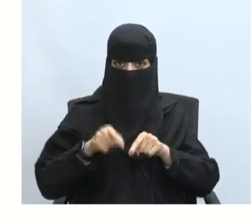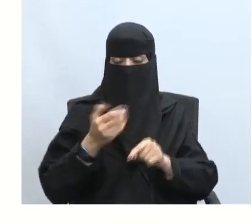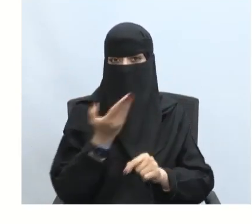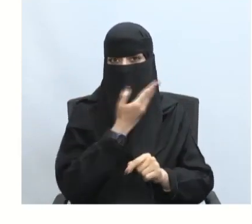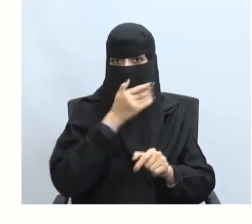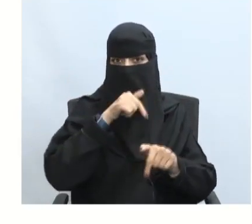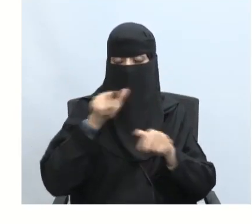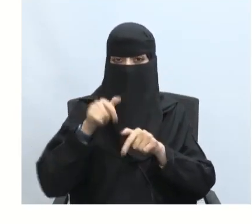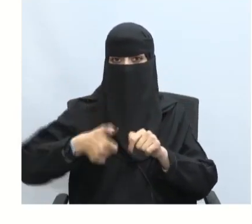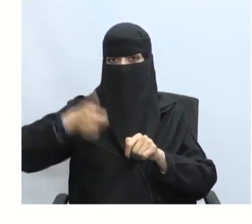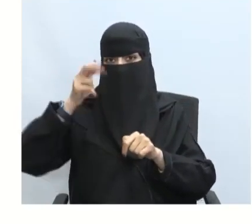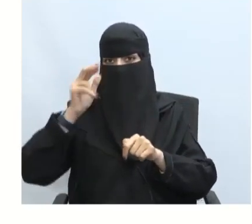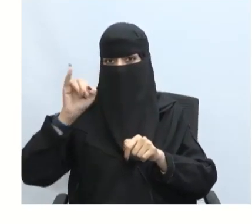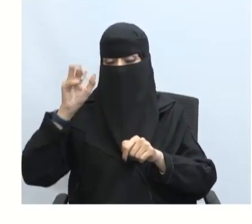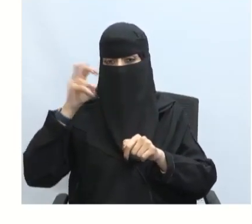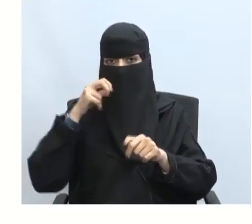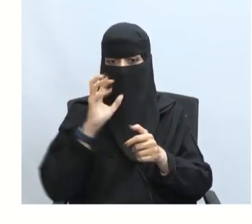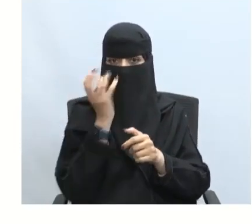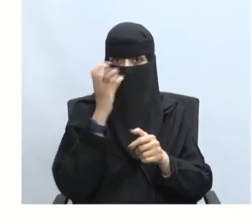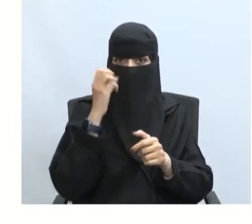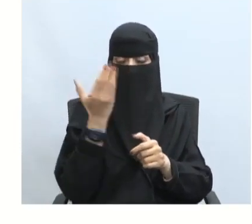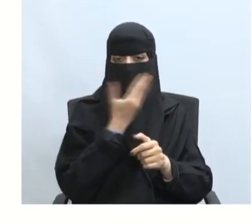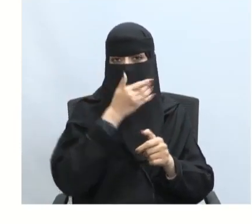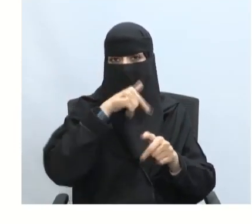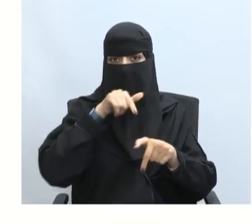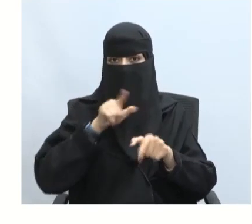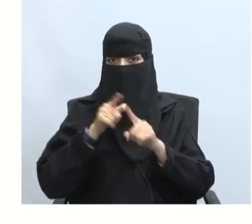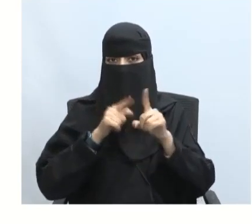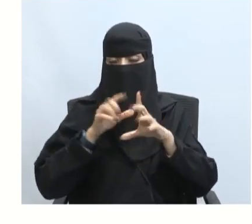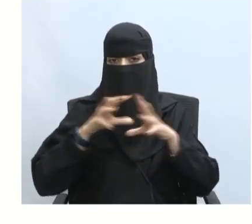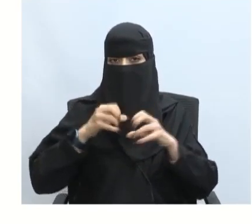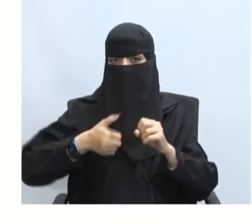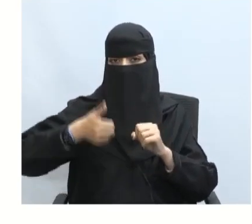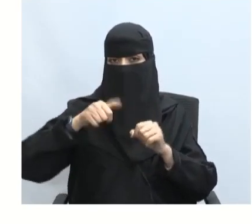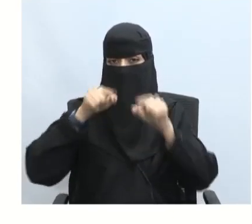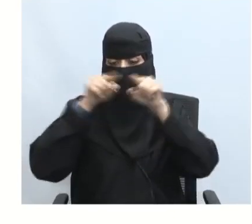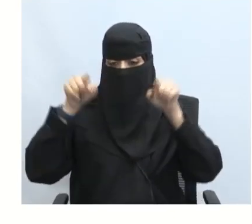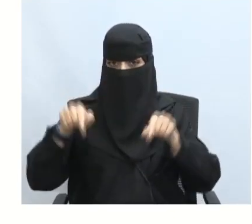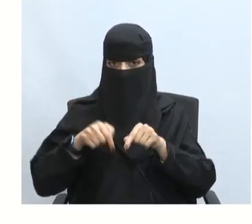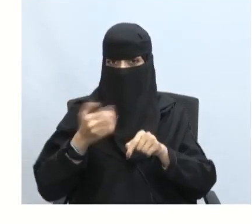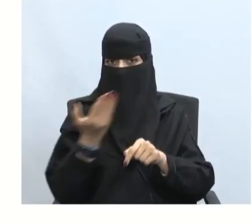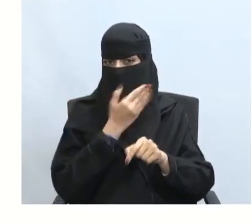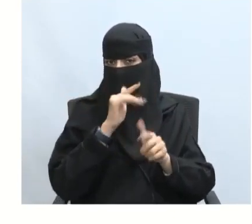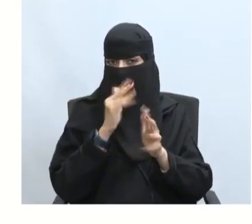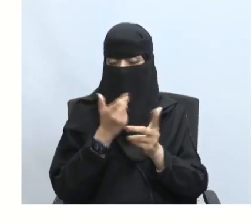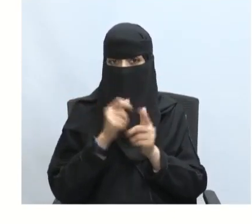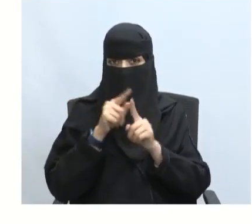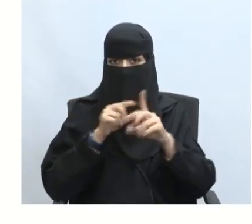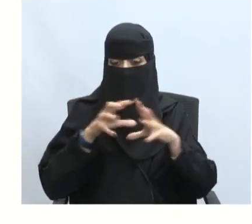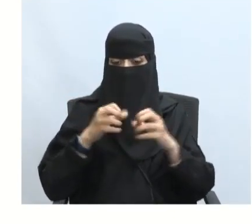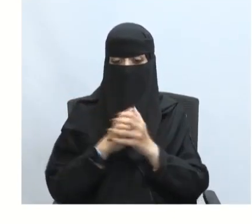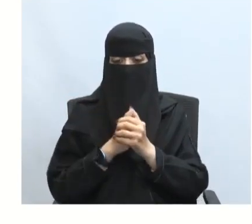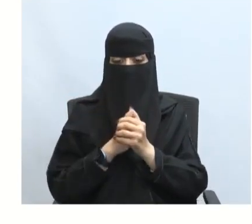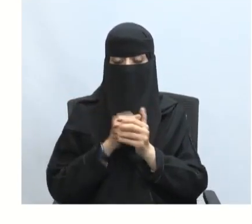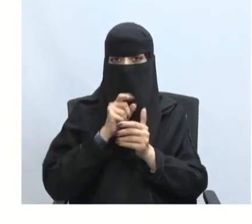وأزمة جوهرية التأثير ماذا أقصد بالأزمة محدودة التأثير؟ بارك الله